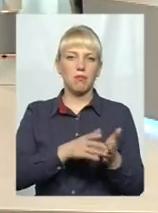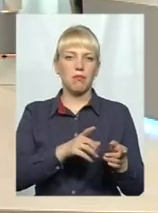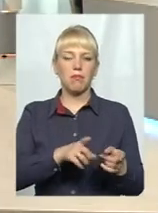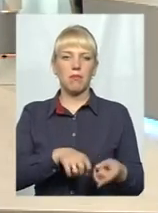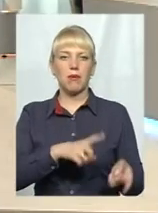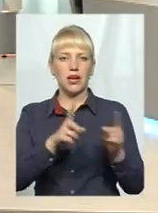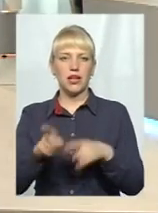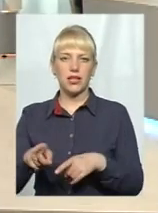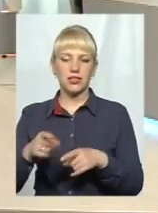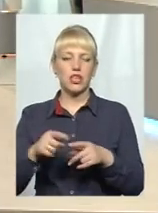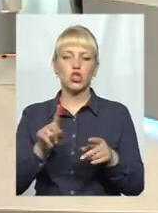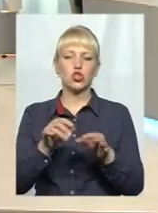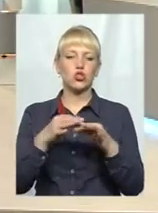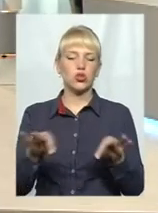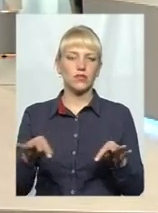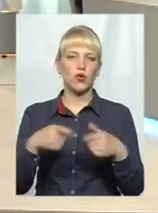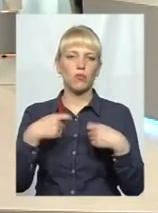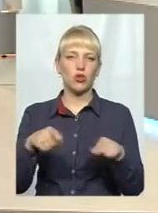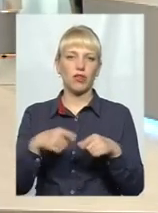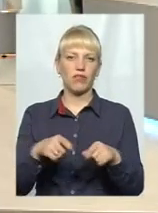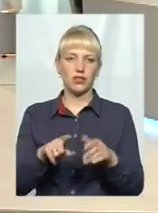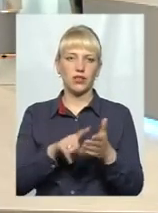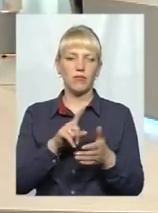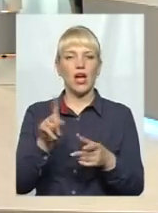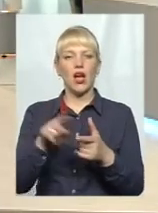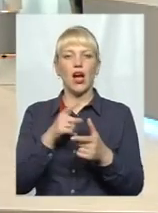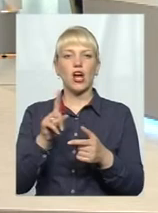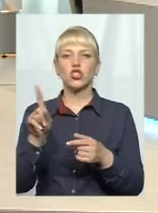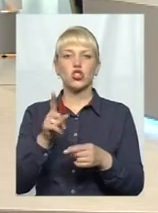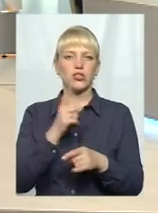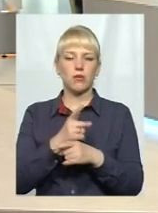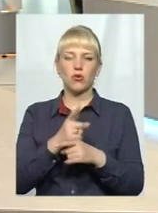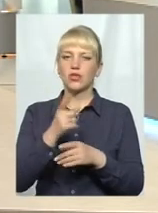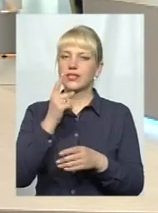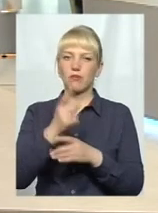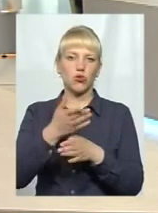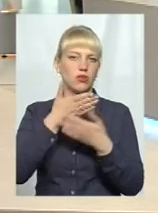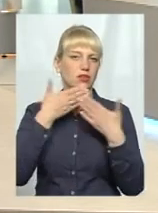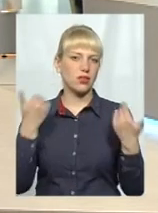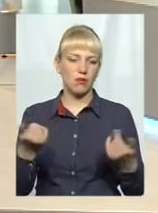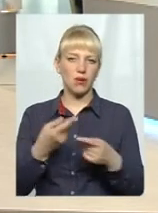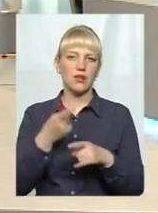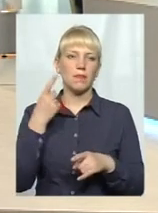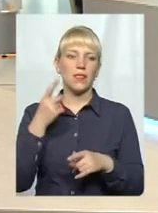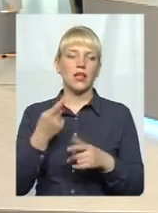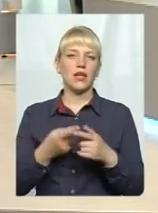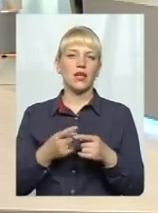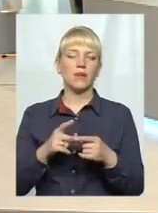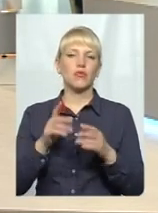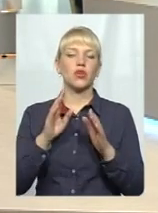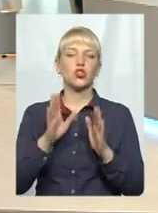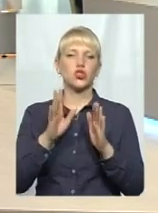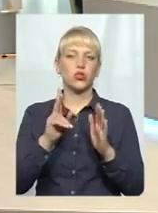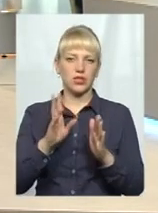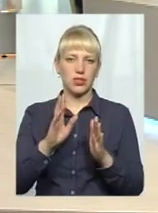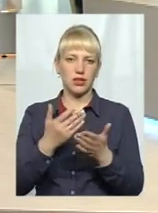дозволено проталати? Або воно, просто, що, мабуть, заборонено? Немає такого. Немає заборонено. Тільки те же заборонено законодавство. Ну, тобто